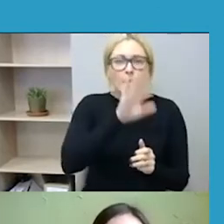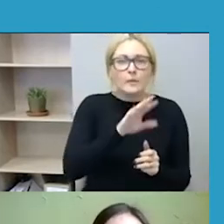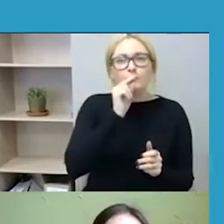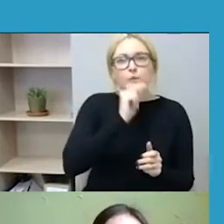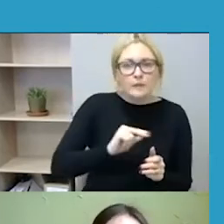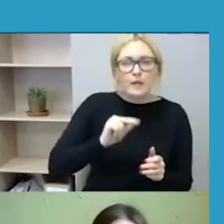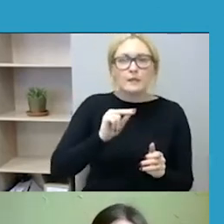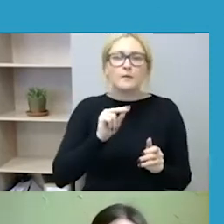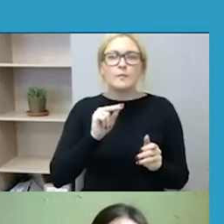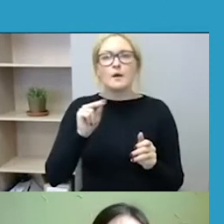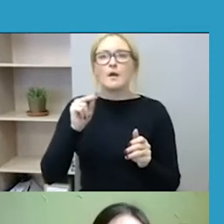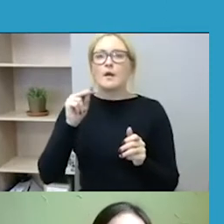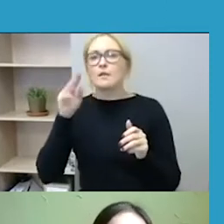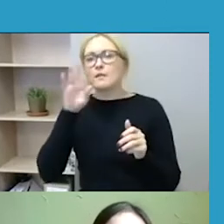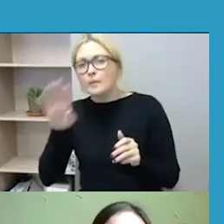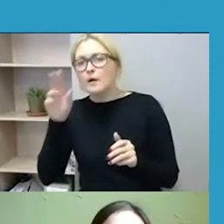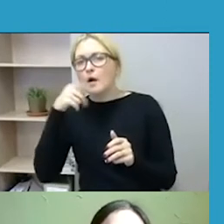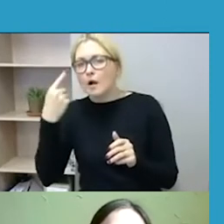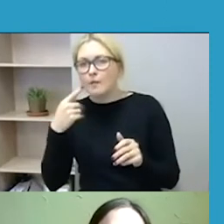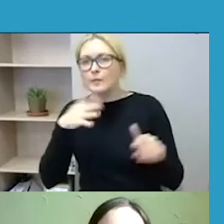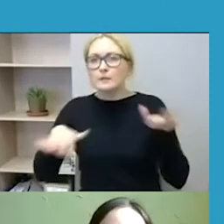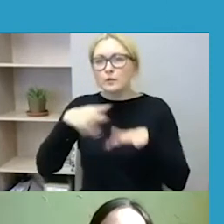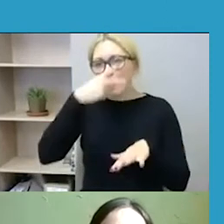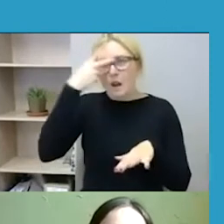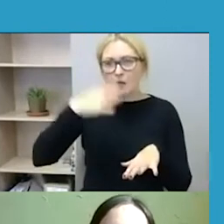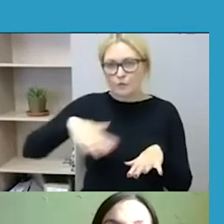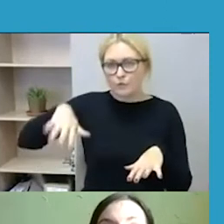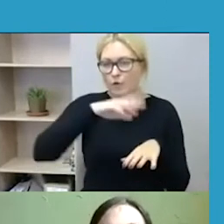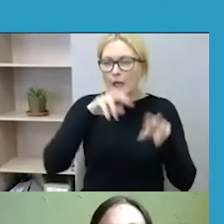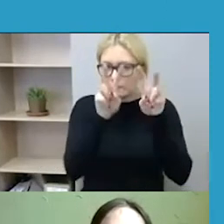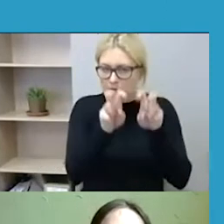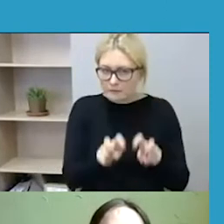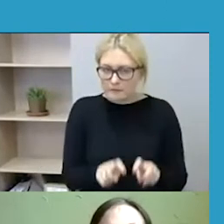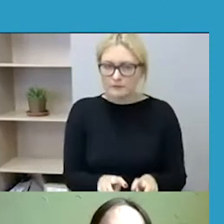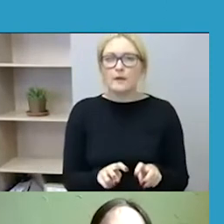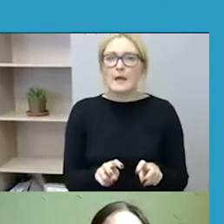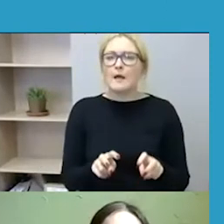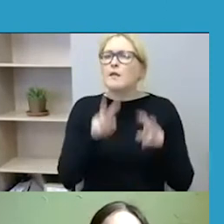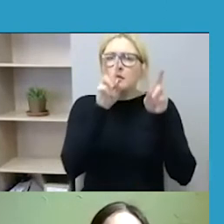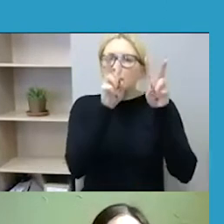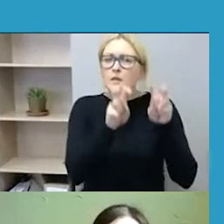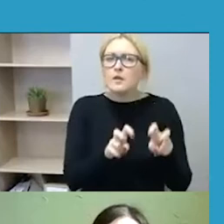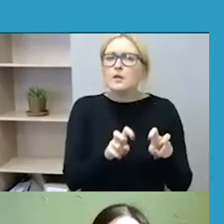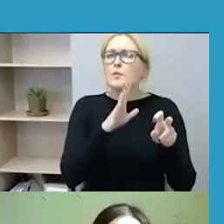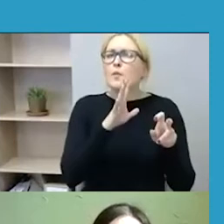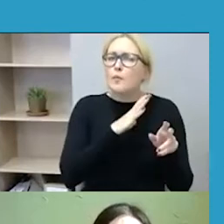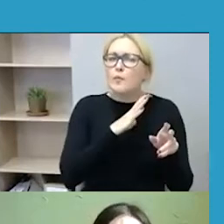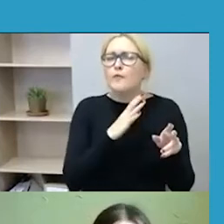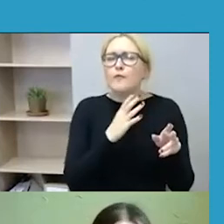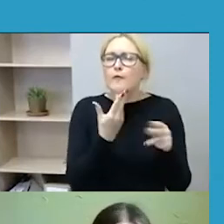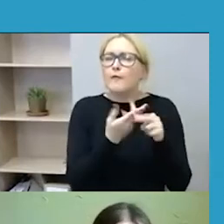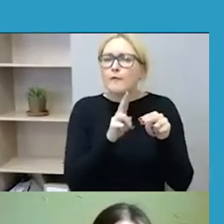Lietuvoje akžvalga. Projekta tyrimą atlikome įgyvendinami Europos Sąjungos